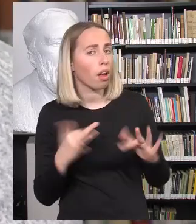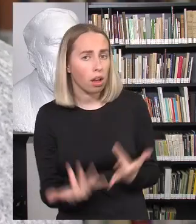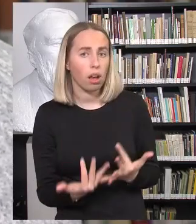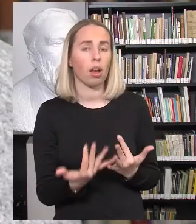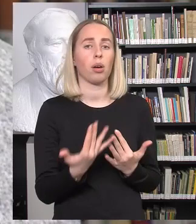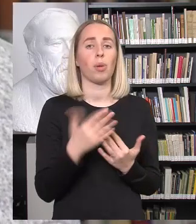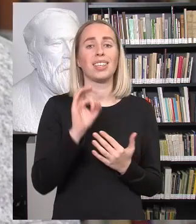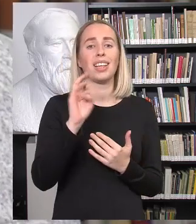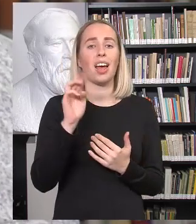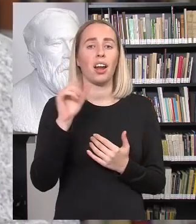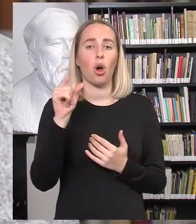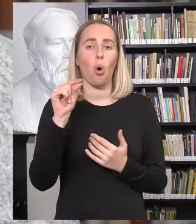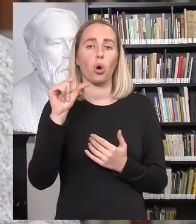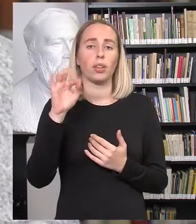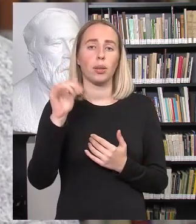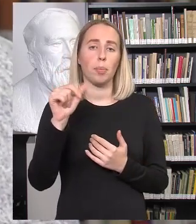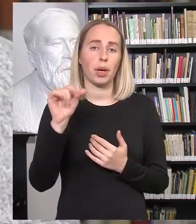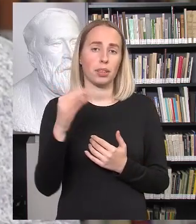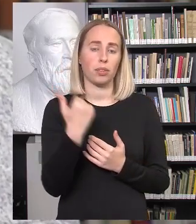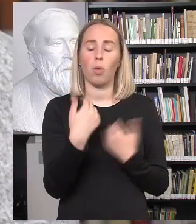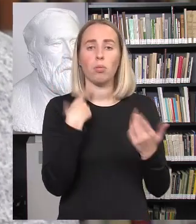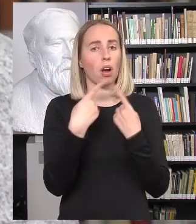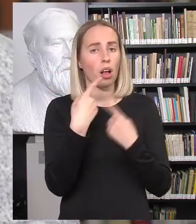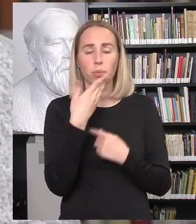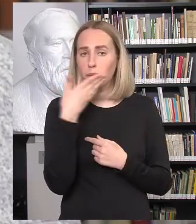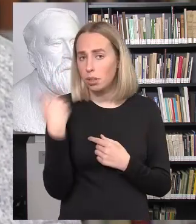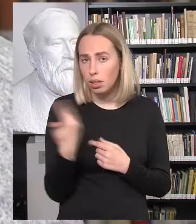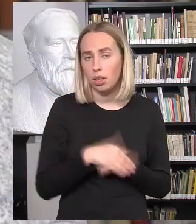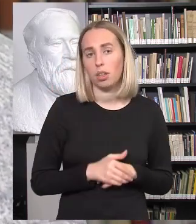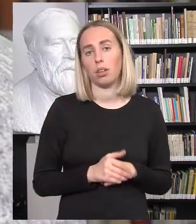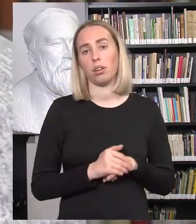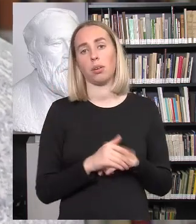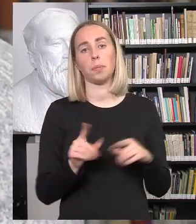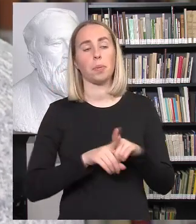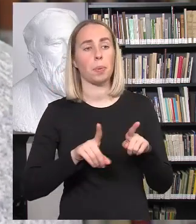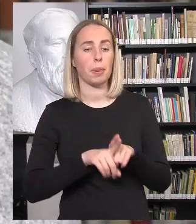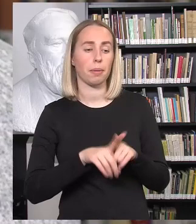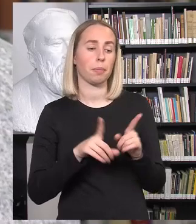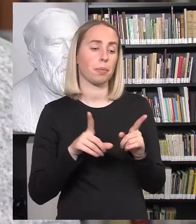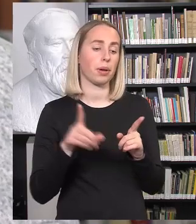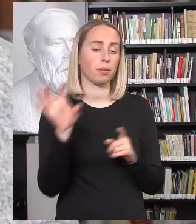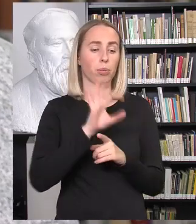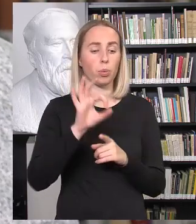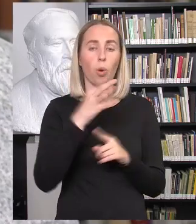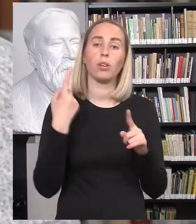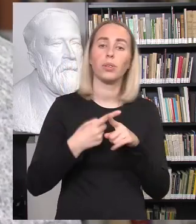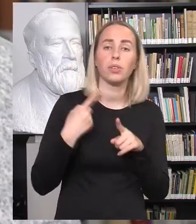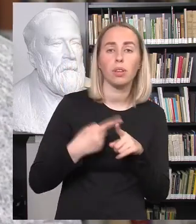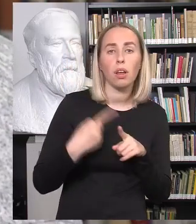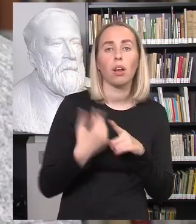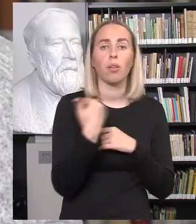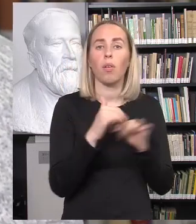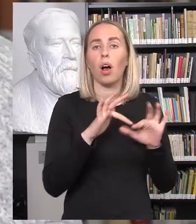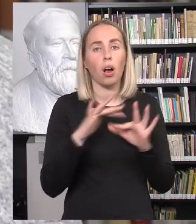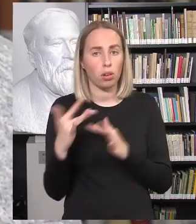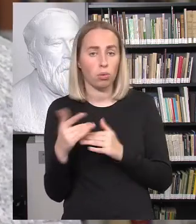visai nėra kalbama apskritai apie tai, kokios gali būti saugus kažkokiu seksualinii santykiai, kad to visiškai